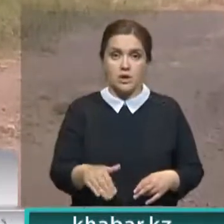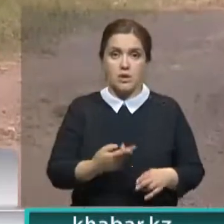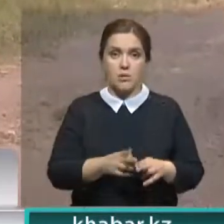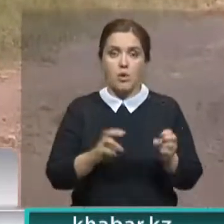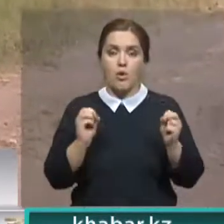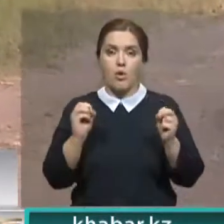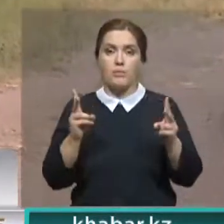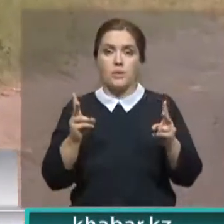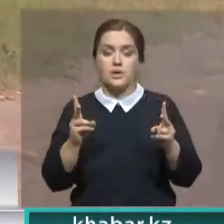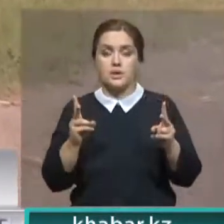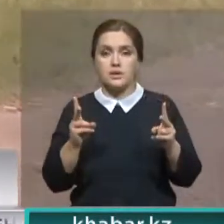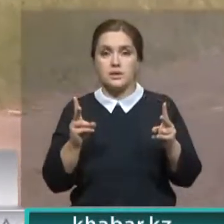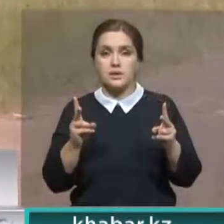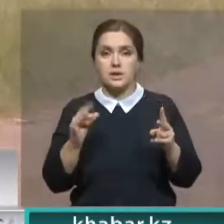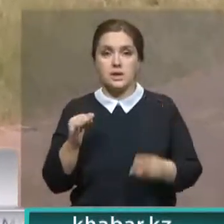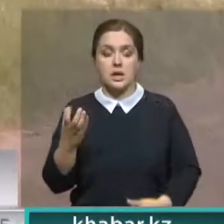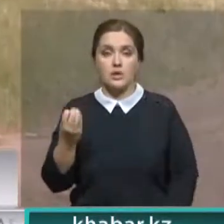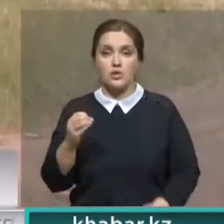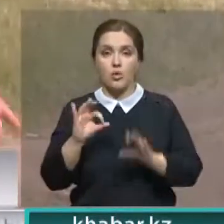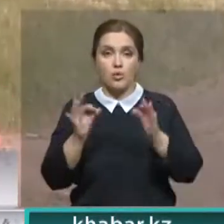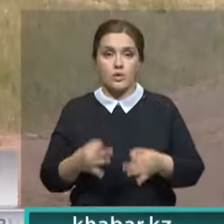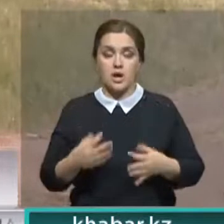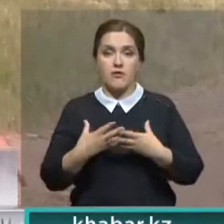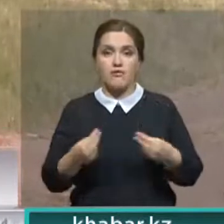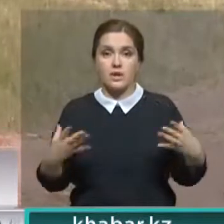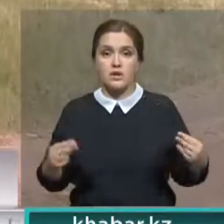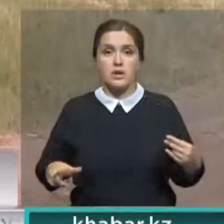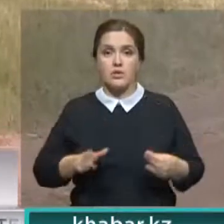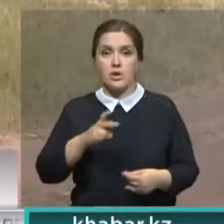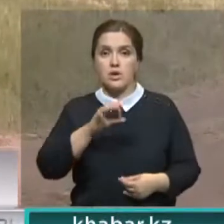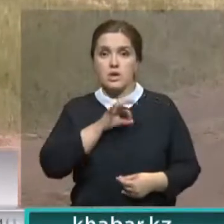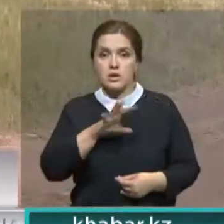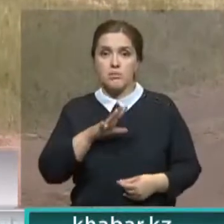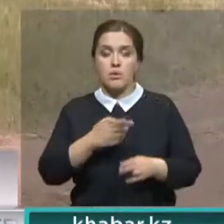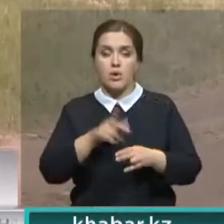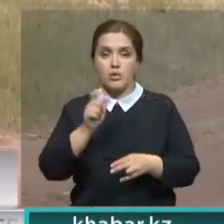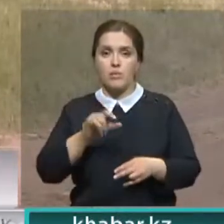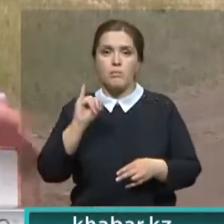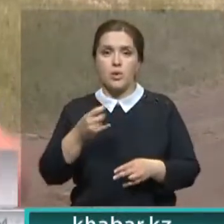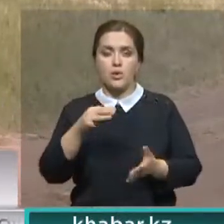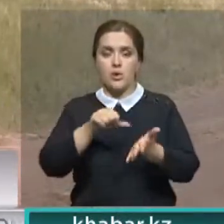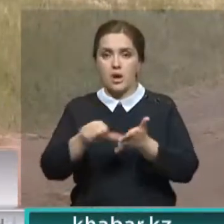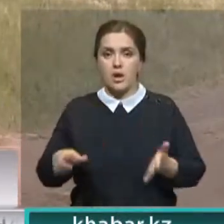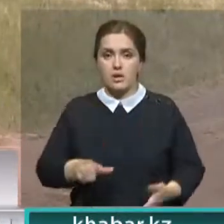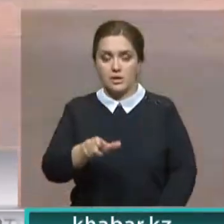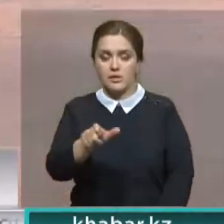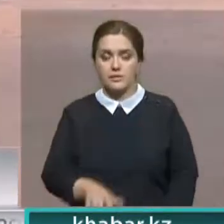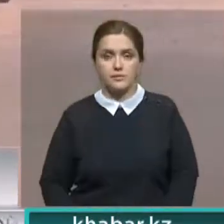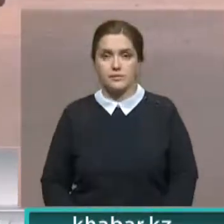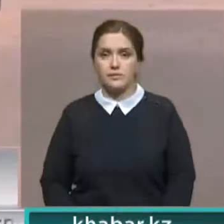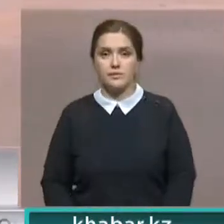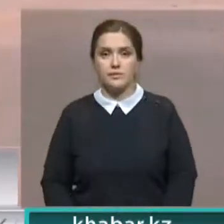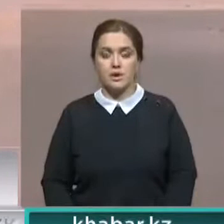небезопасно, мне кажется. И еще осенью и весной эти дороги не используются. Люди едут по плохой, но асфальтированной. Ну, если ее такого и можно назвать.